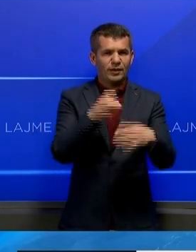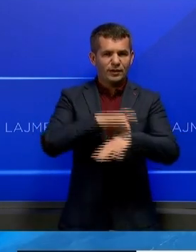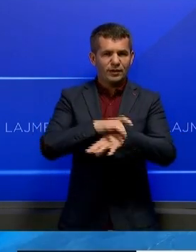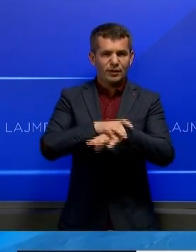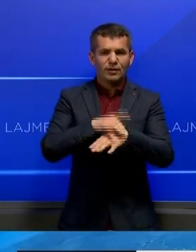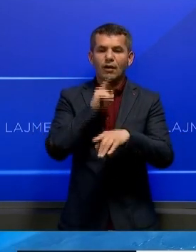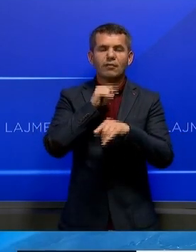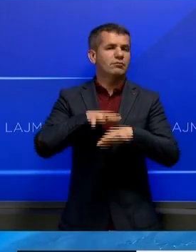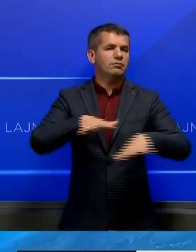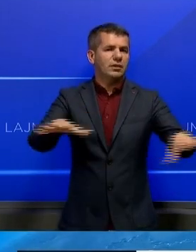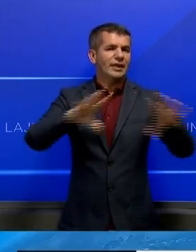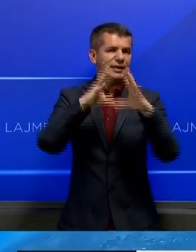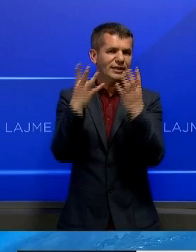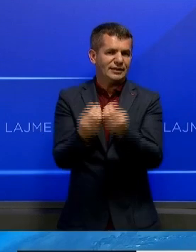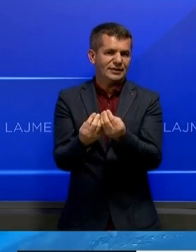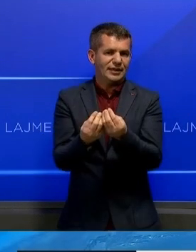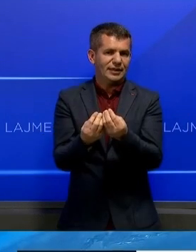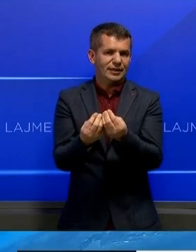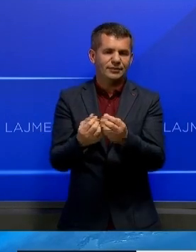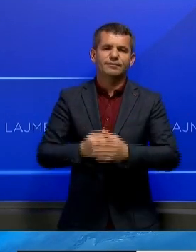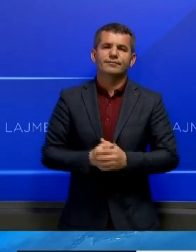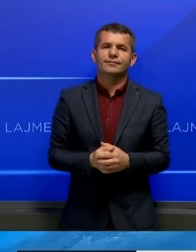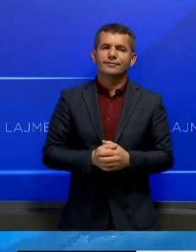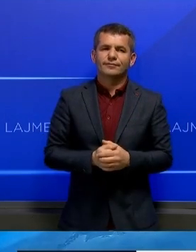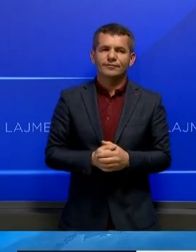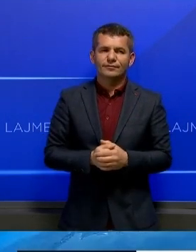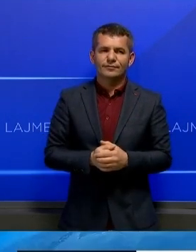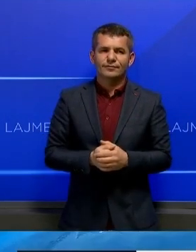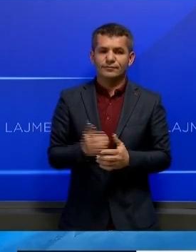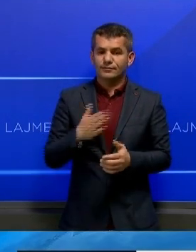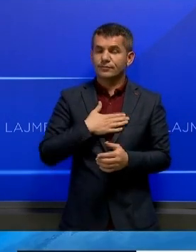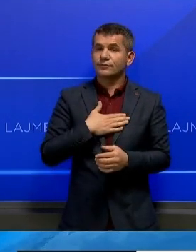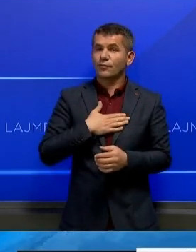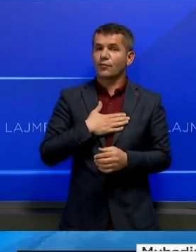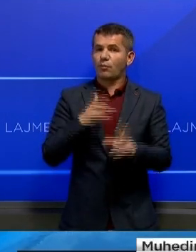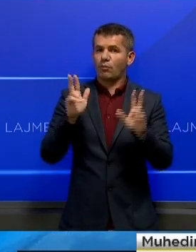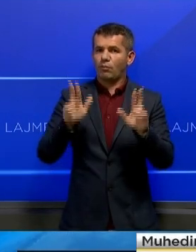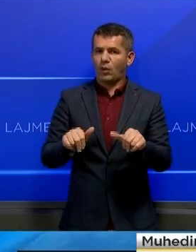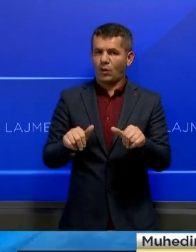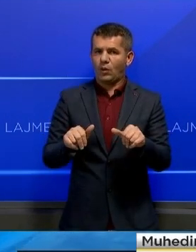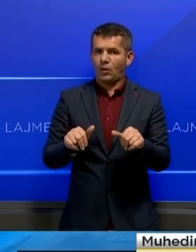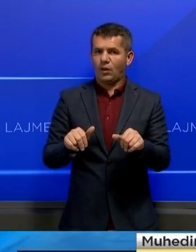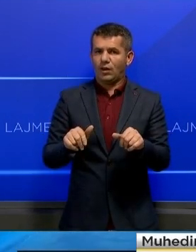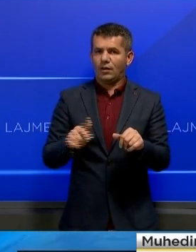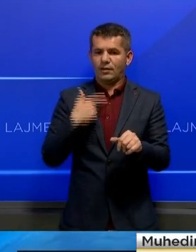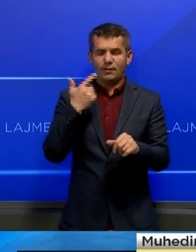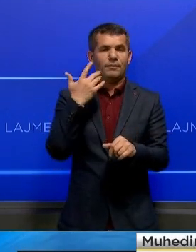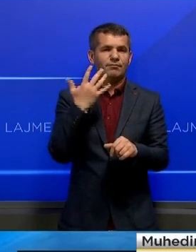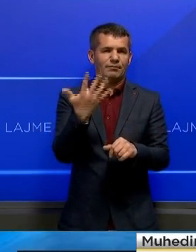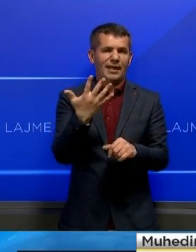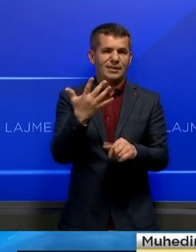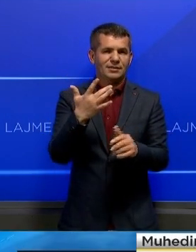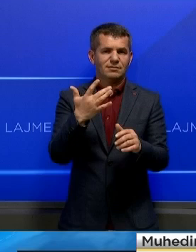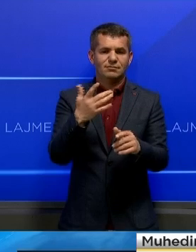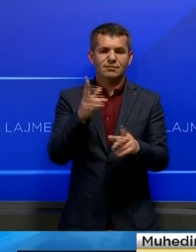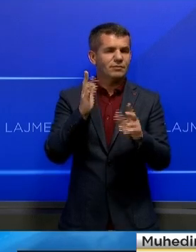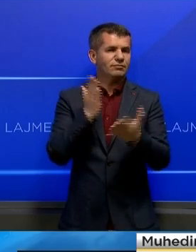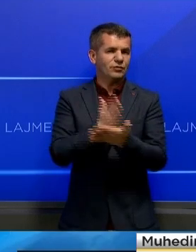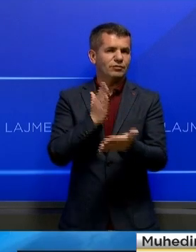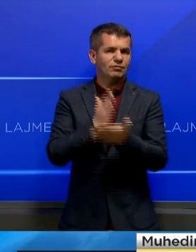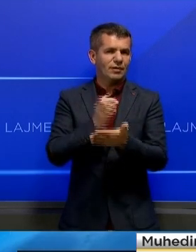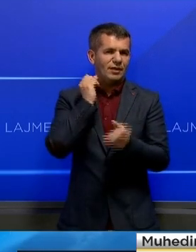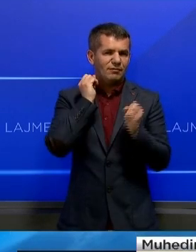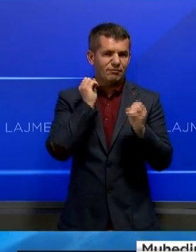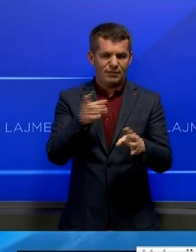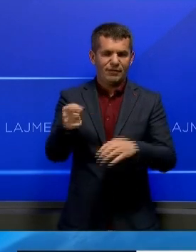shpëndoa në përçendrat e mjekësis familioare. Në jemi praktikisht me 5 ekipe gjithdo ditë prezent në vaksinimit